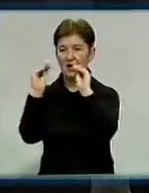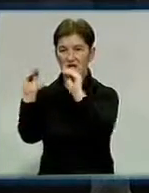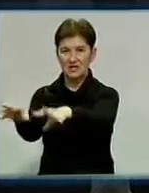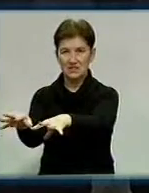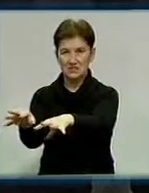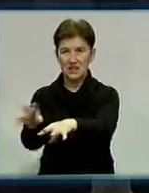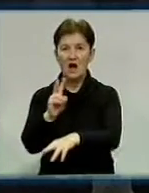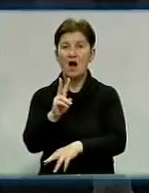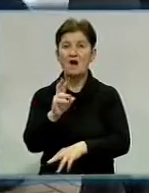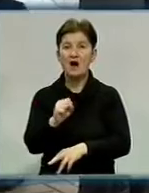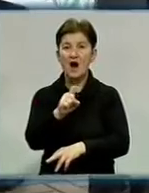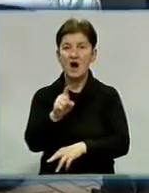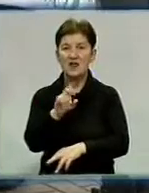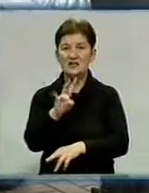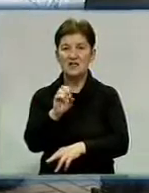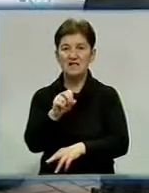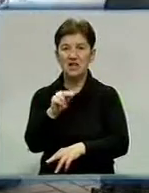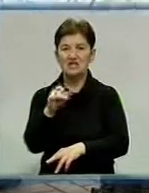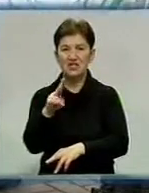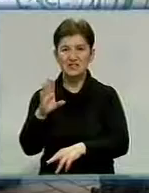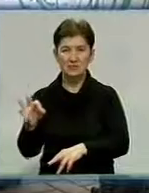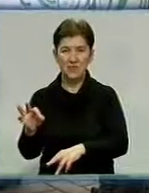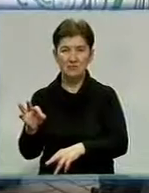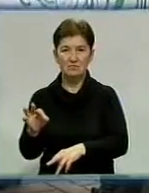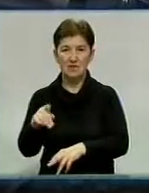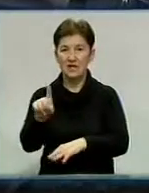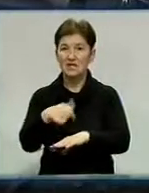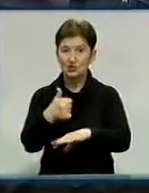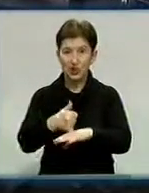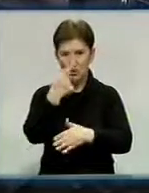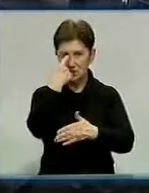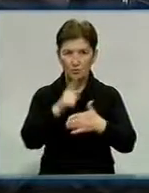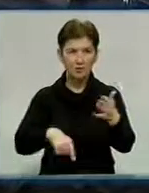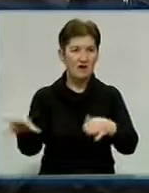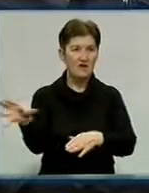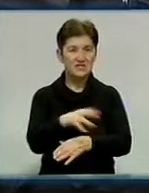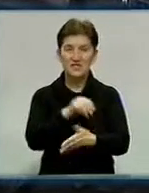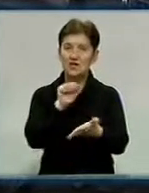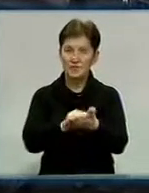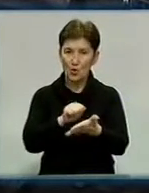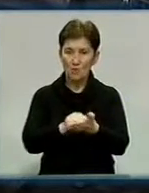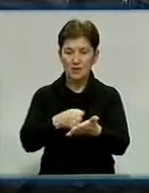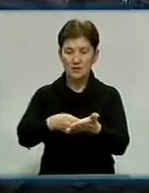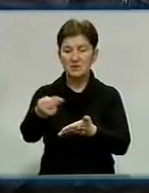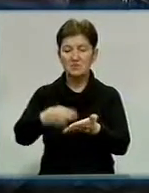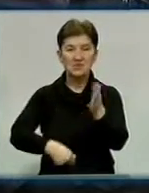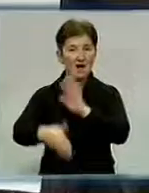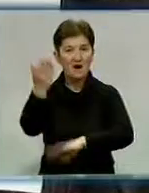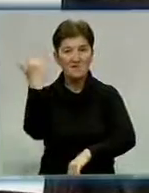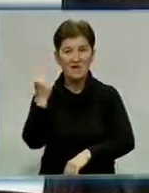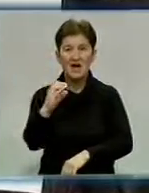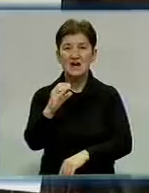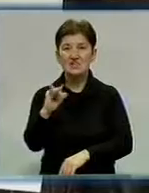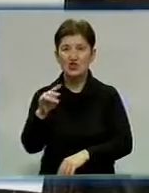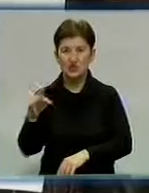казначейство. Начальник медзакладу Олександр Барков запевняє, що усі необхідні документи підписав ще у січні. Медик